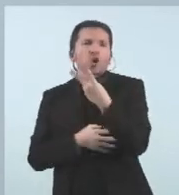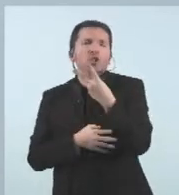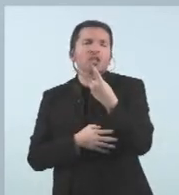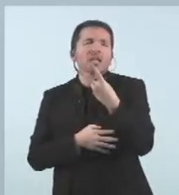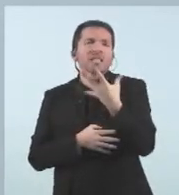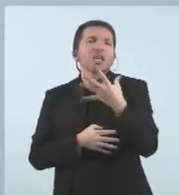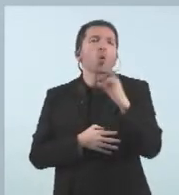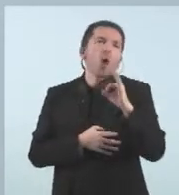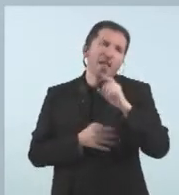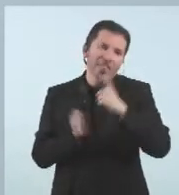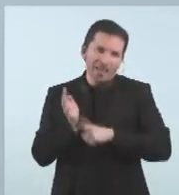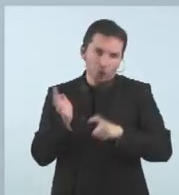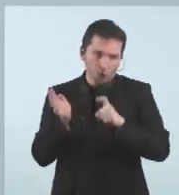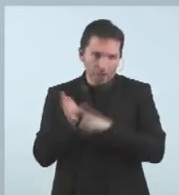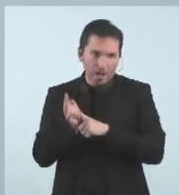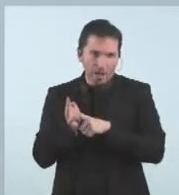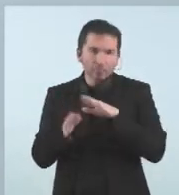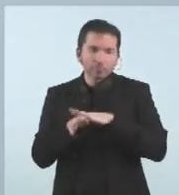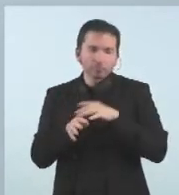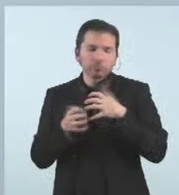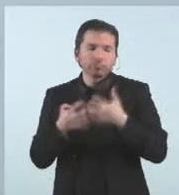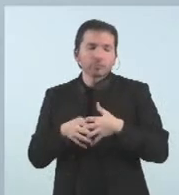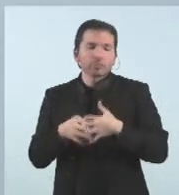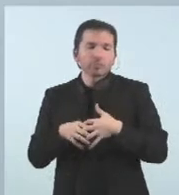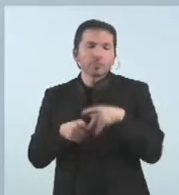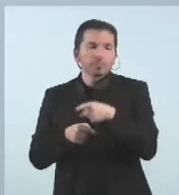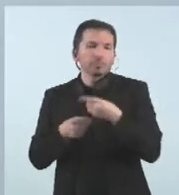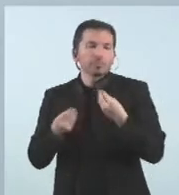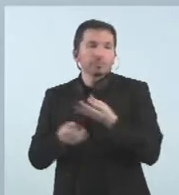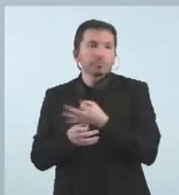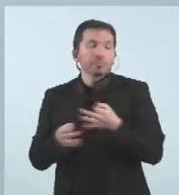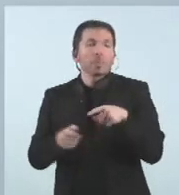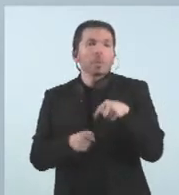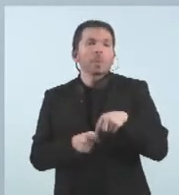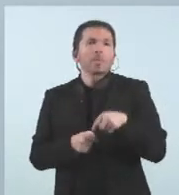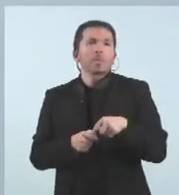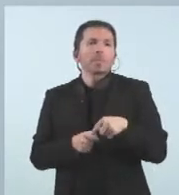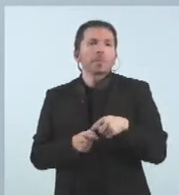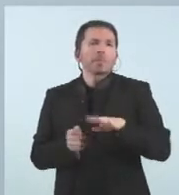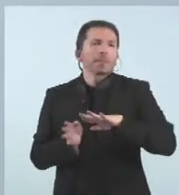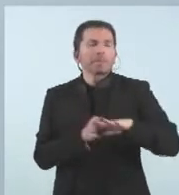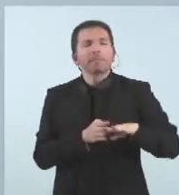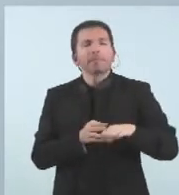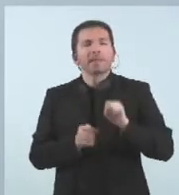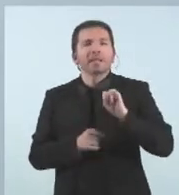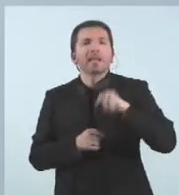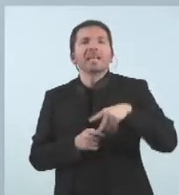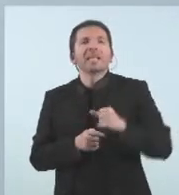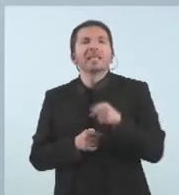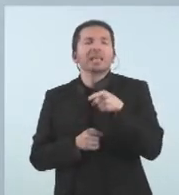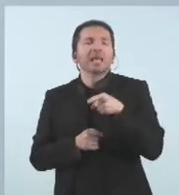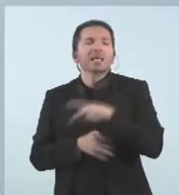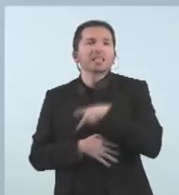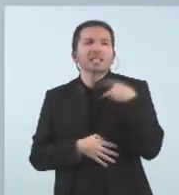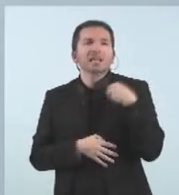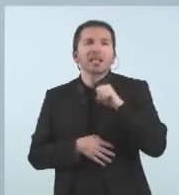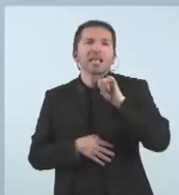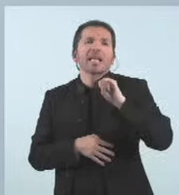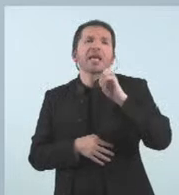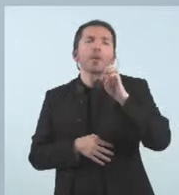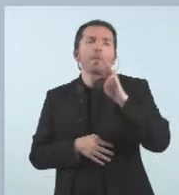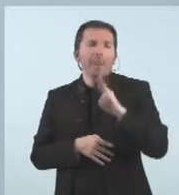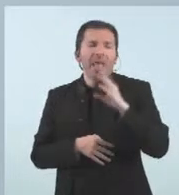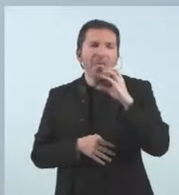avui el govern també ha fixat l'augment del índex general de preus de consum és una dada a l'IPC molt